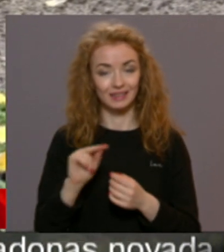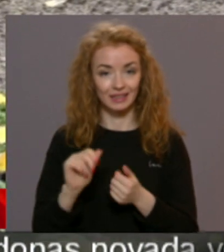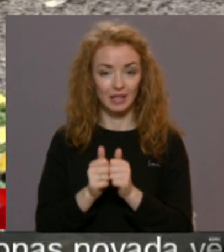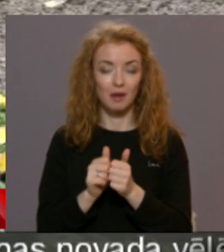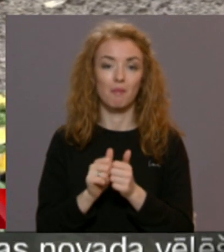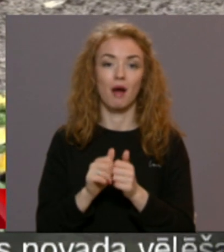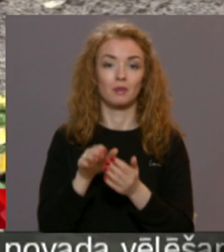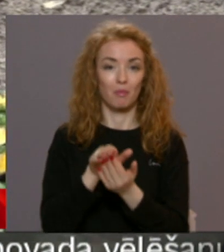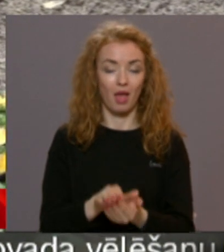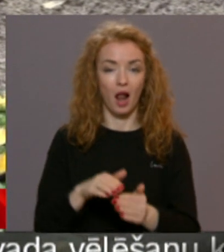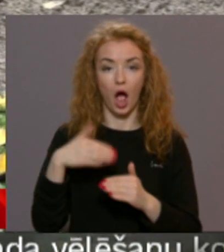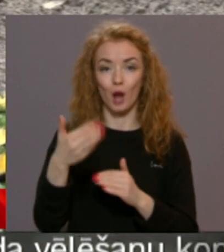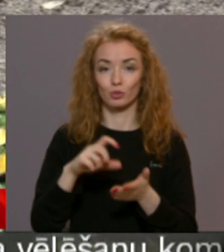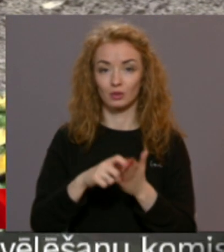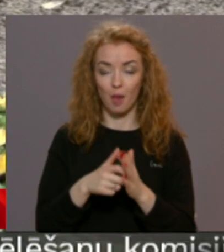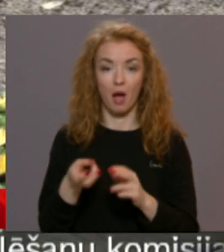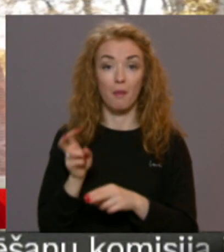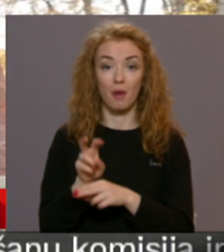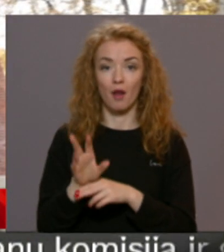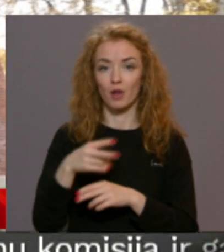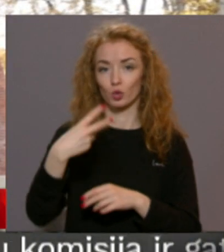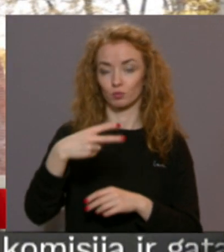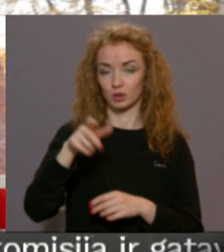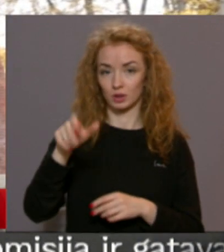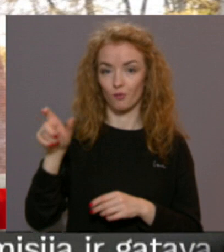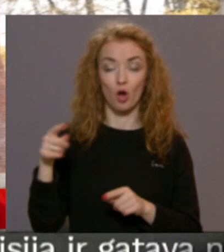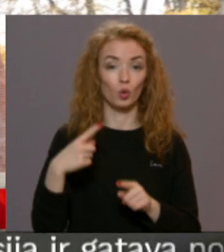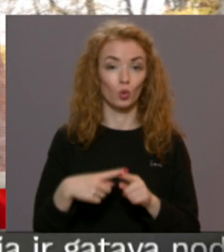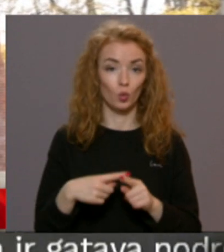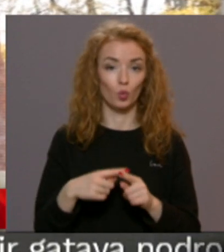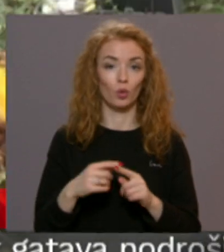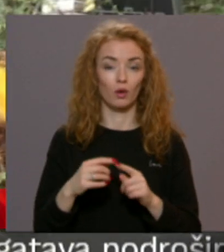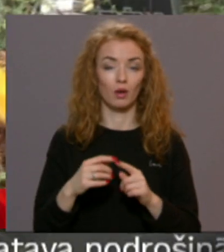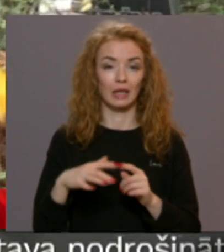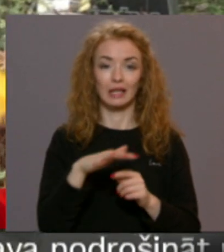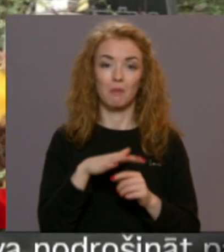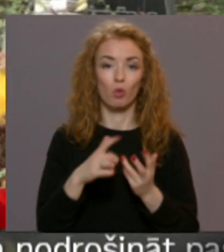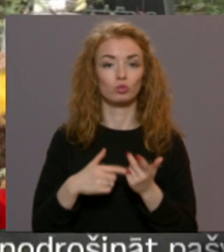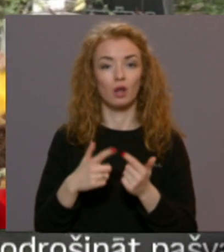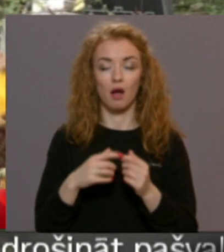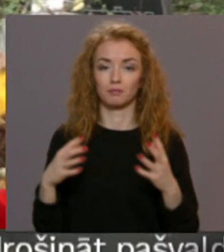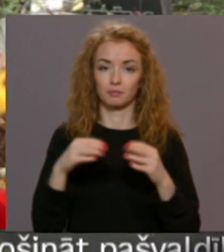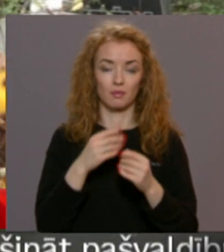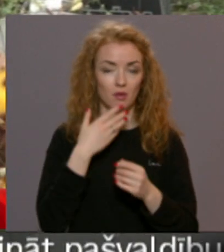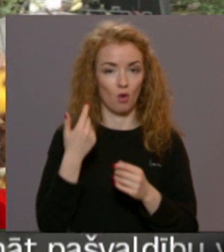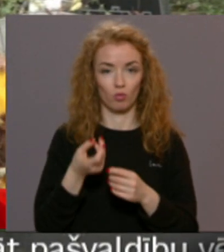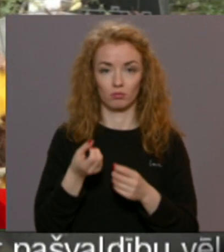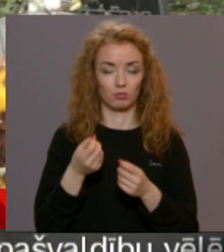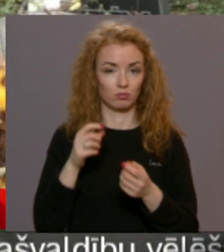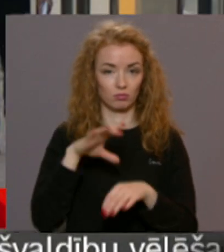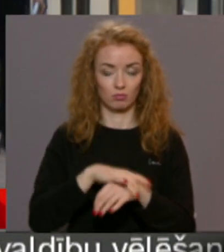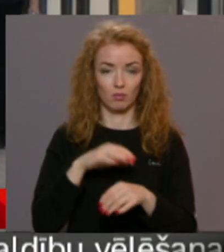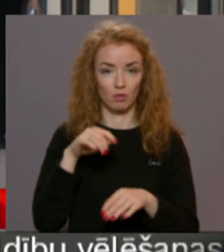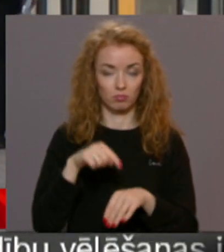ārpus telpām varēs apmeklēt līdz 20 cilvēkiem, un šajā gadījumā maisēniecības skaits nav ierobežots. Atvieglojums stāsies spēkā